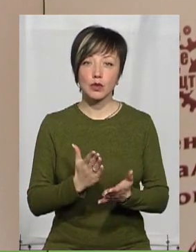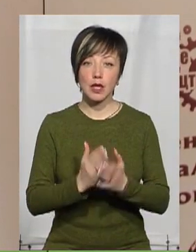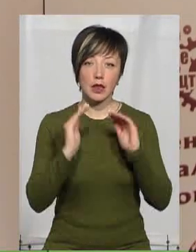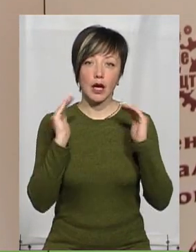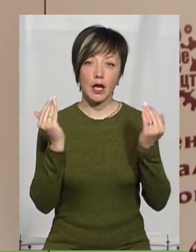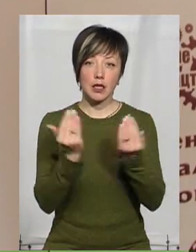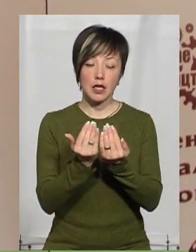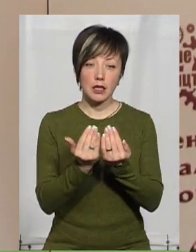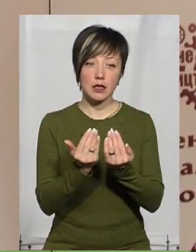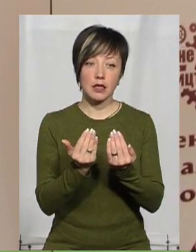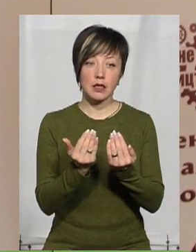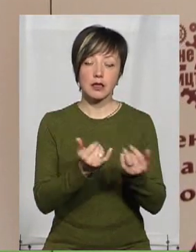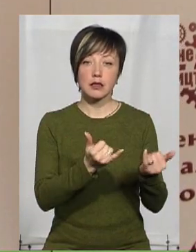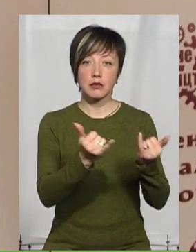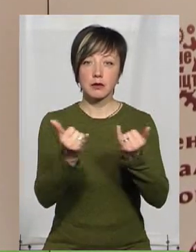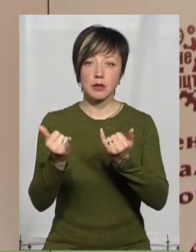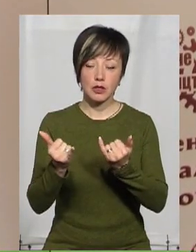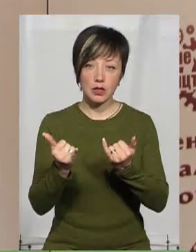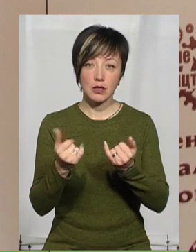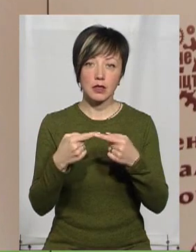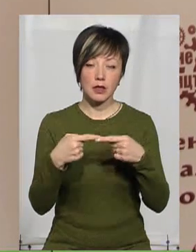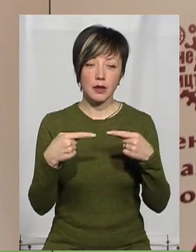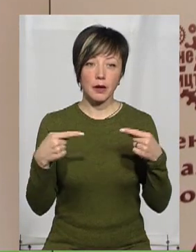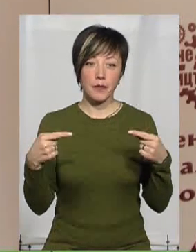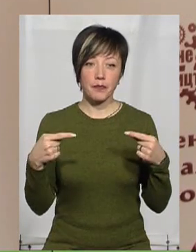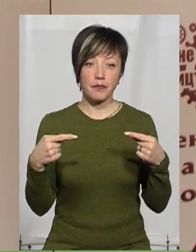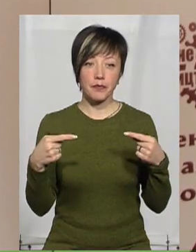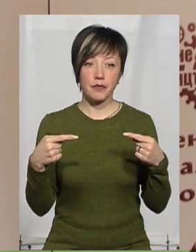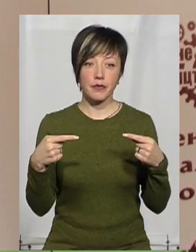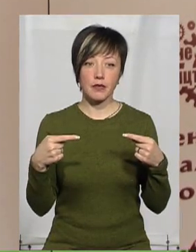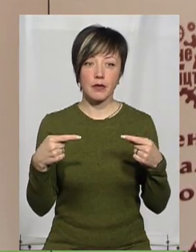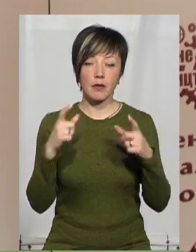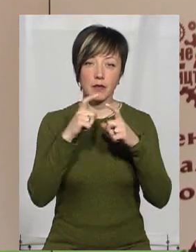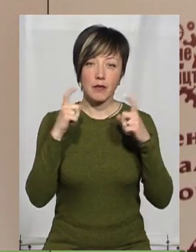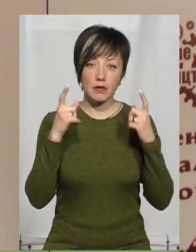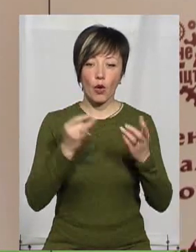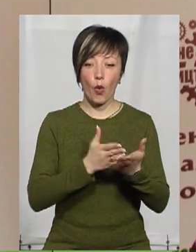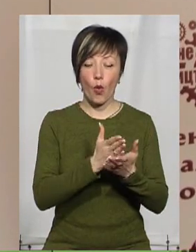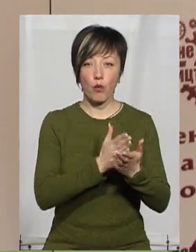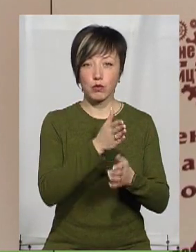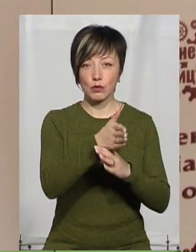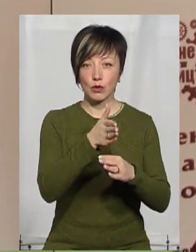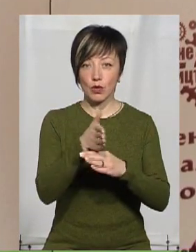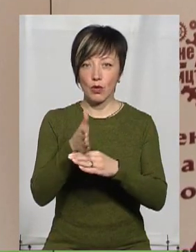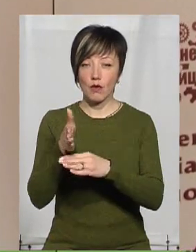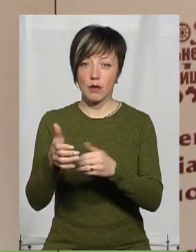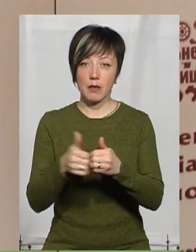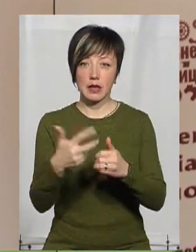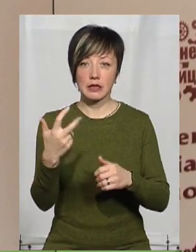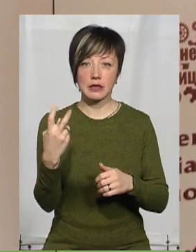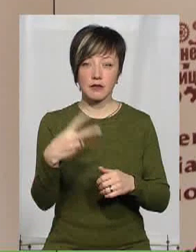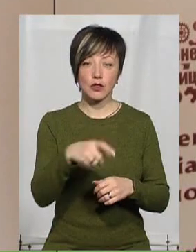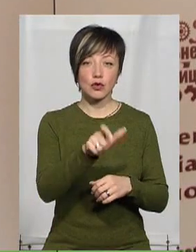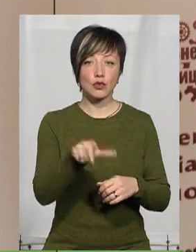карантині. Ми їх всіх забезпечили середствами защити, і вони сьогодні обслуговують біля 320